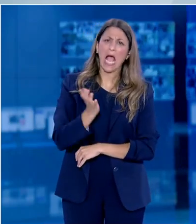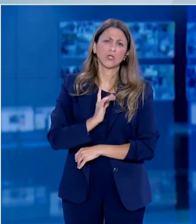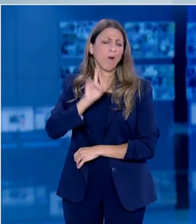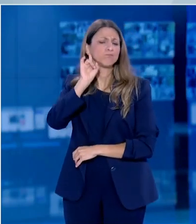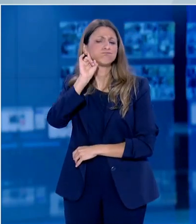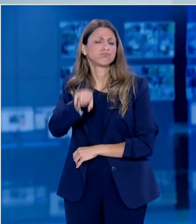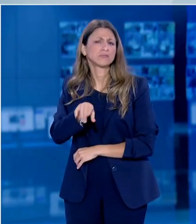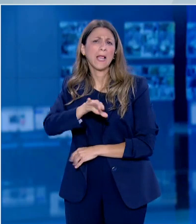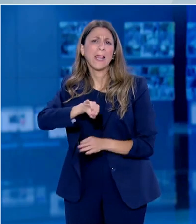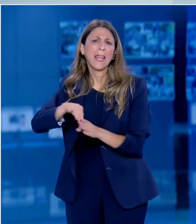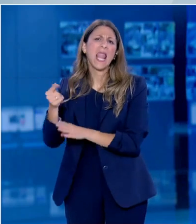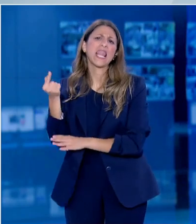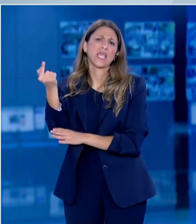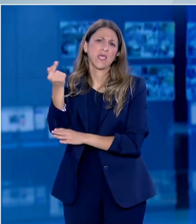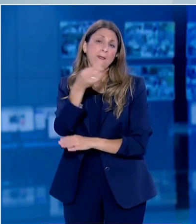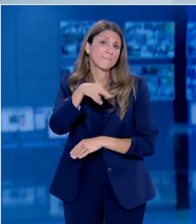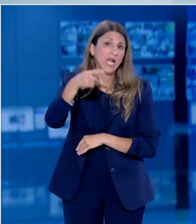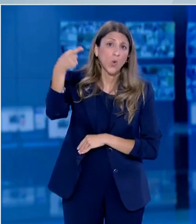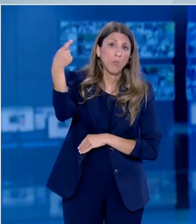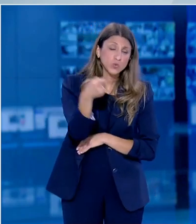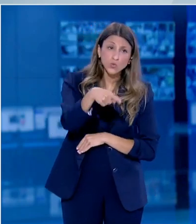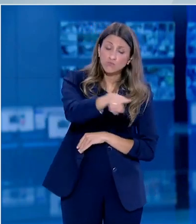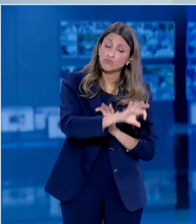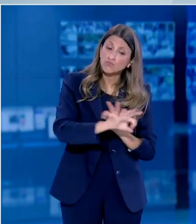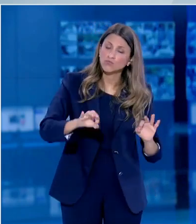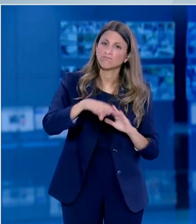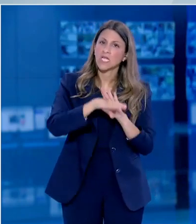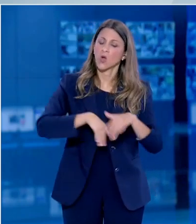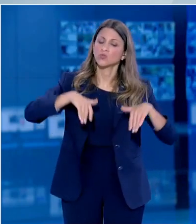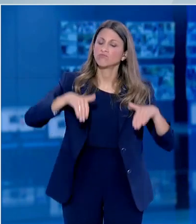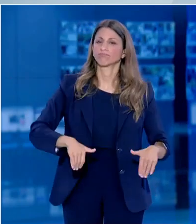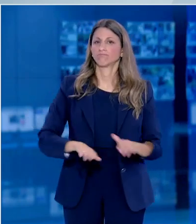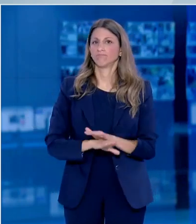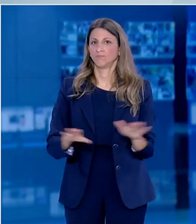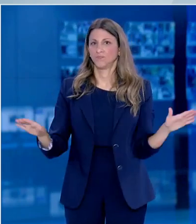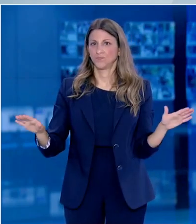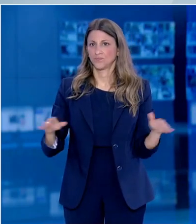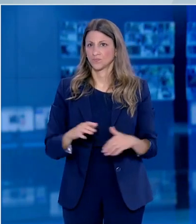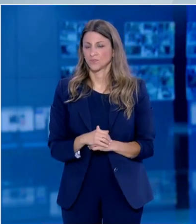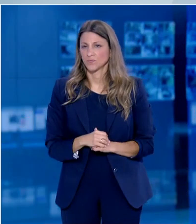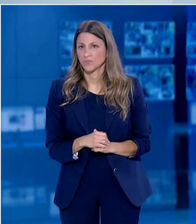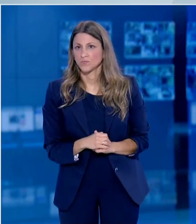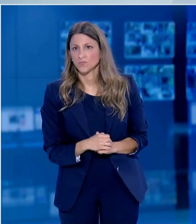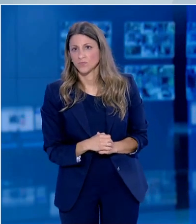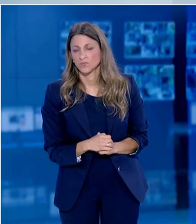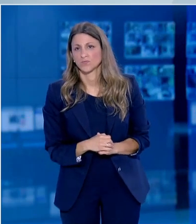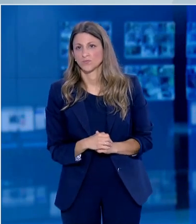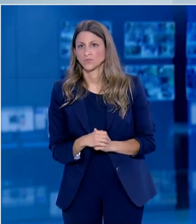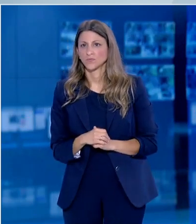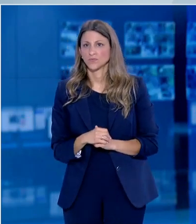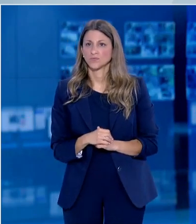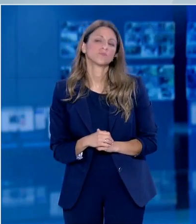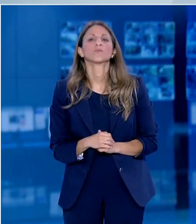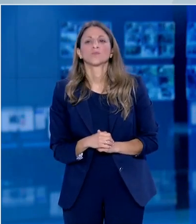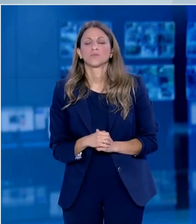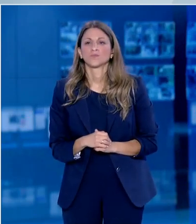που μας φέρναν στη δύσκολη θέση να παρατηρούμε καθημερινά και να ανεβάζουμε τους τόνους γινόταν για έναν